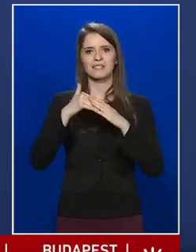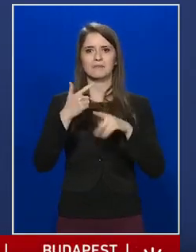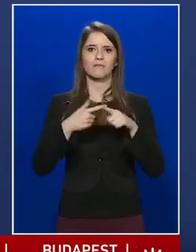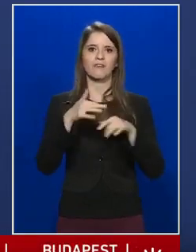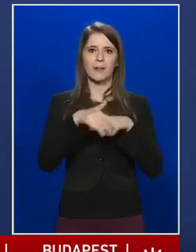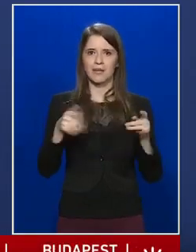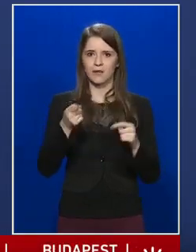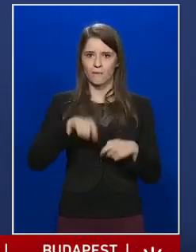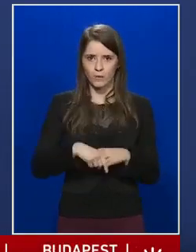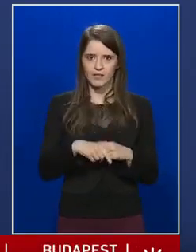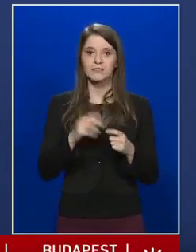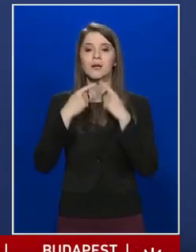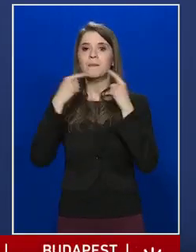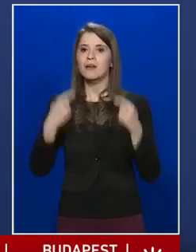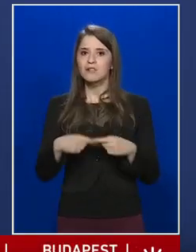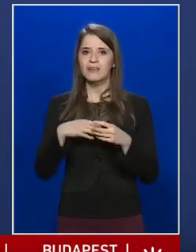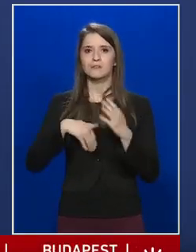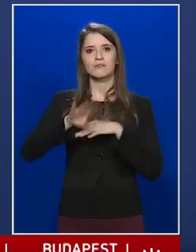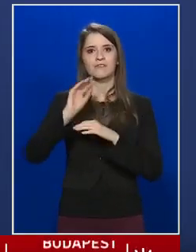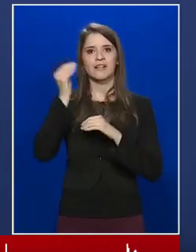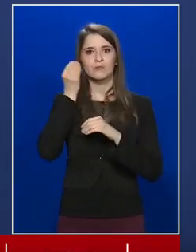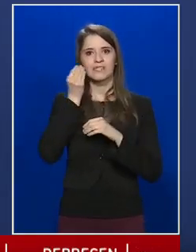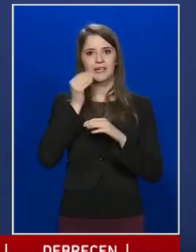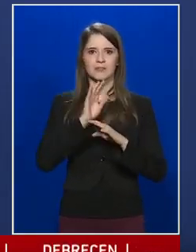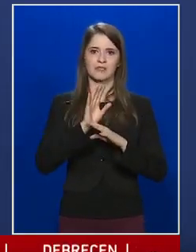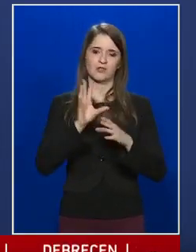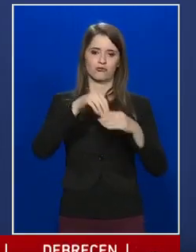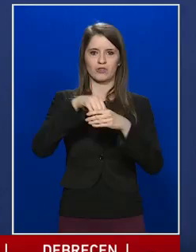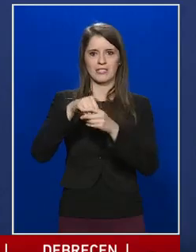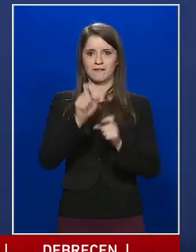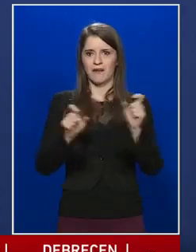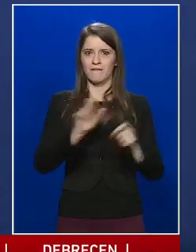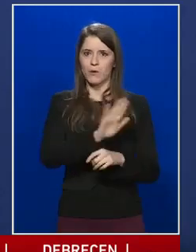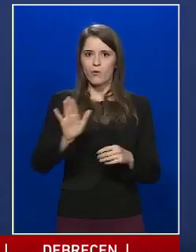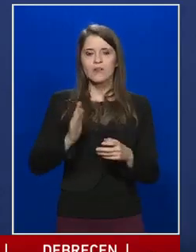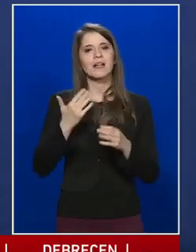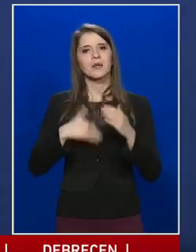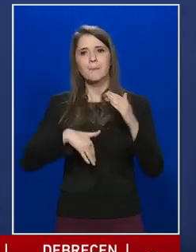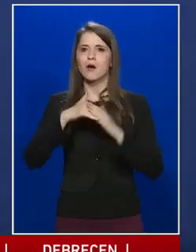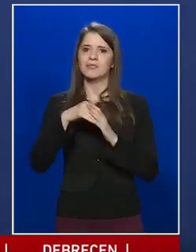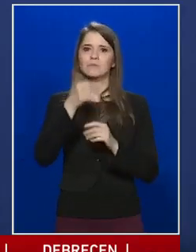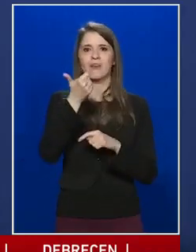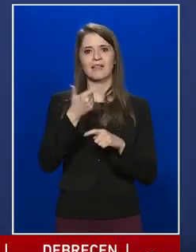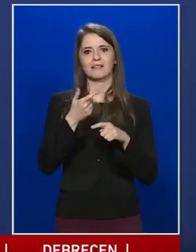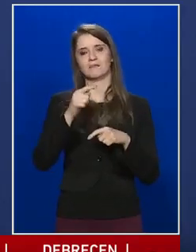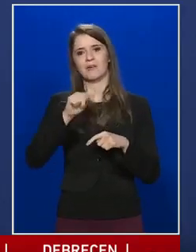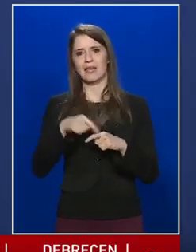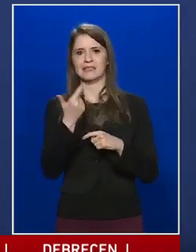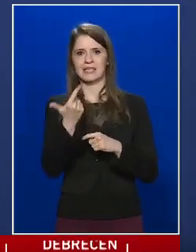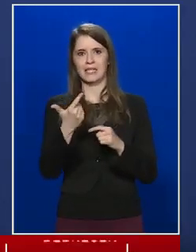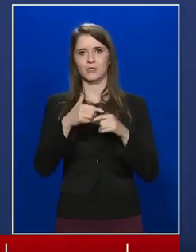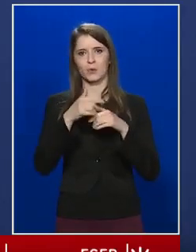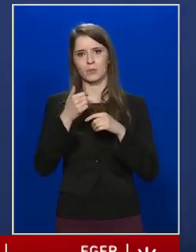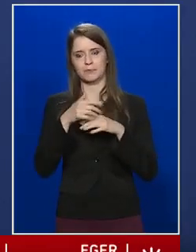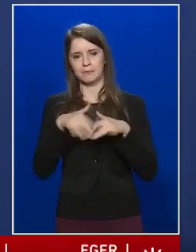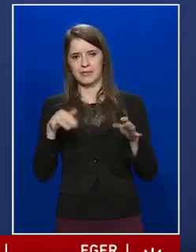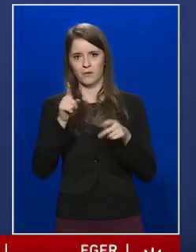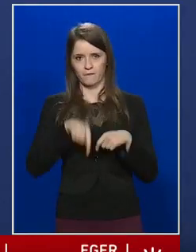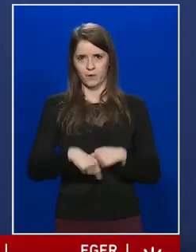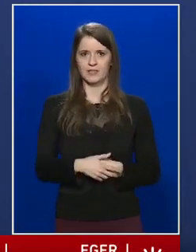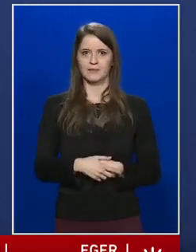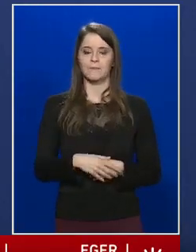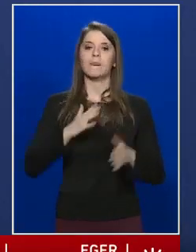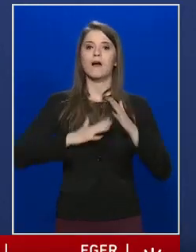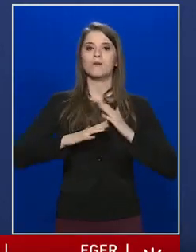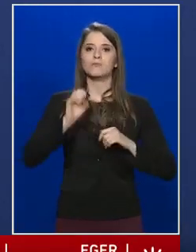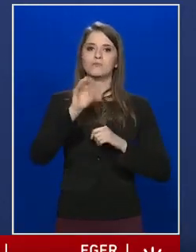meghatározott felnőtt képzésekben résztvevőknek pedig legfeljebb 1,2 millió forint. Emellett augusztus 15